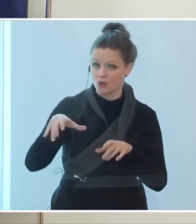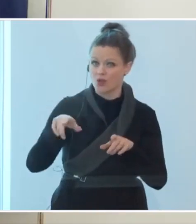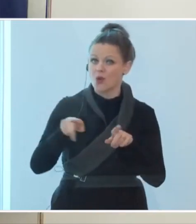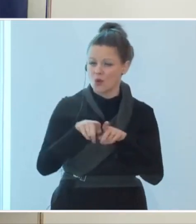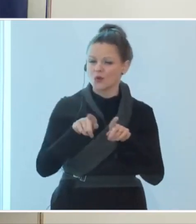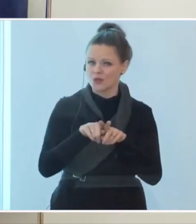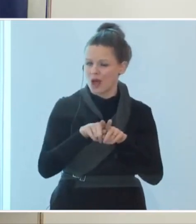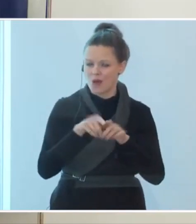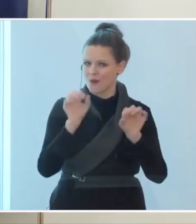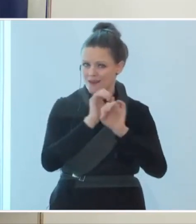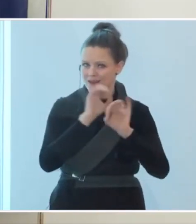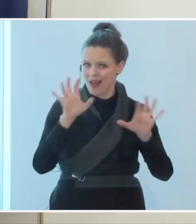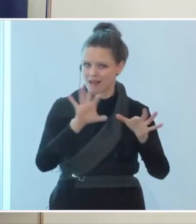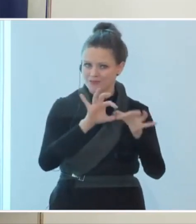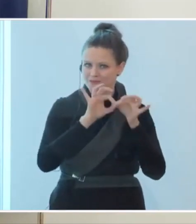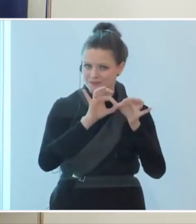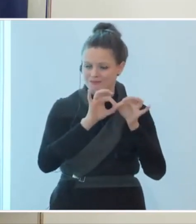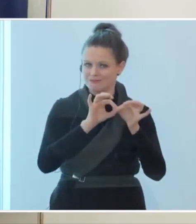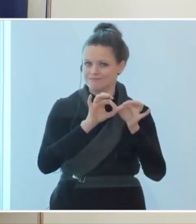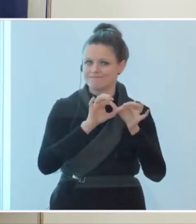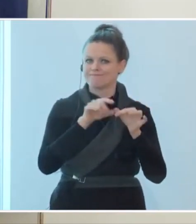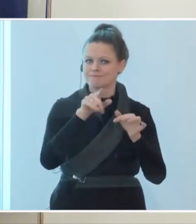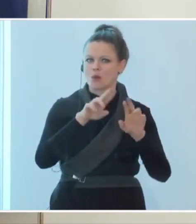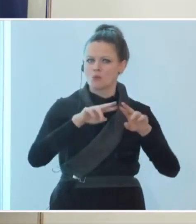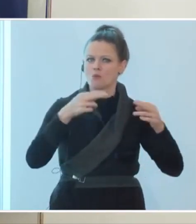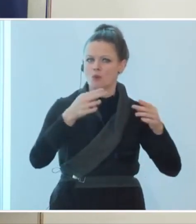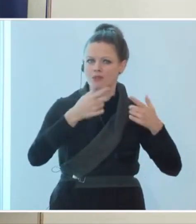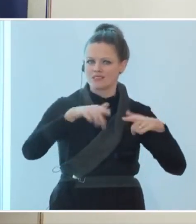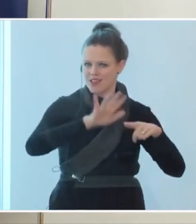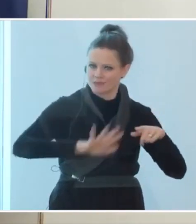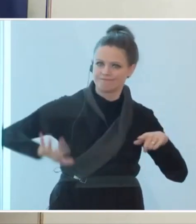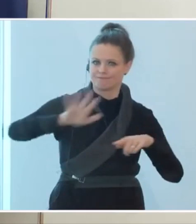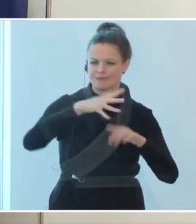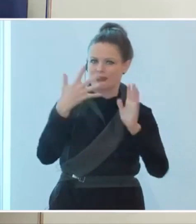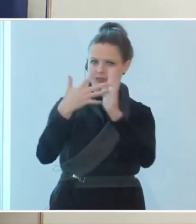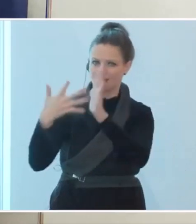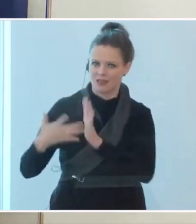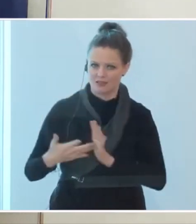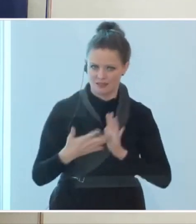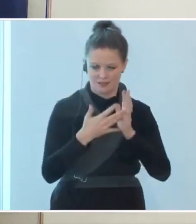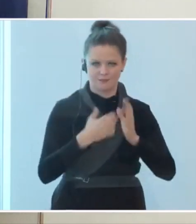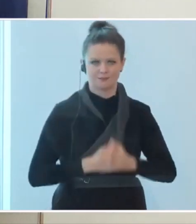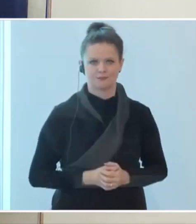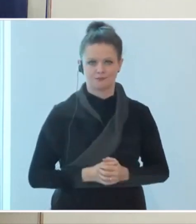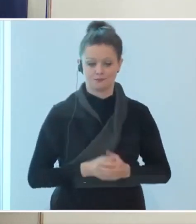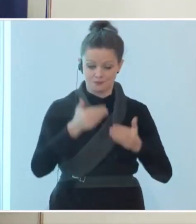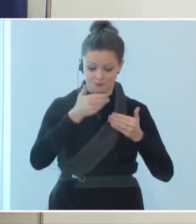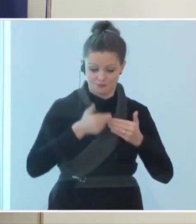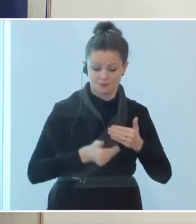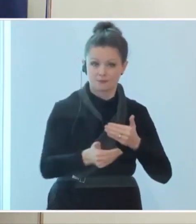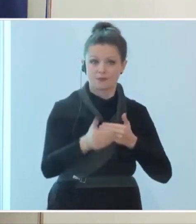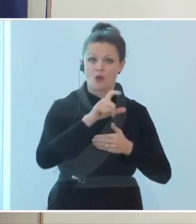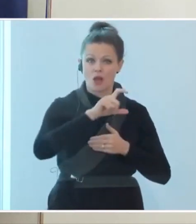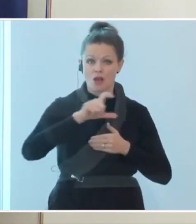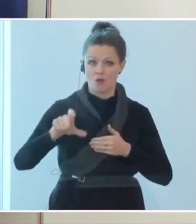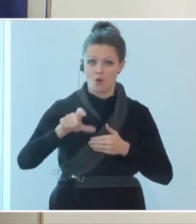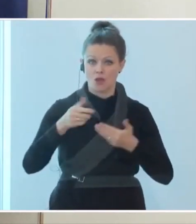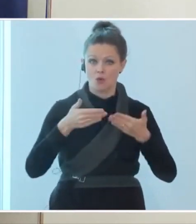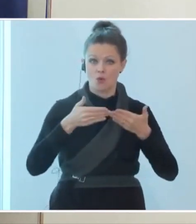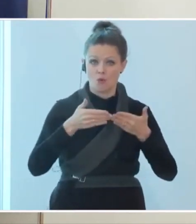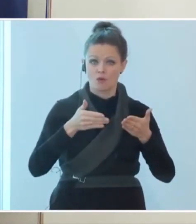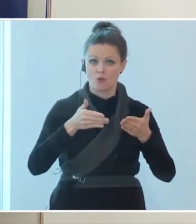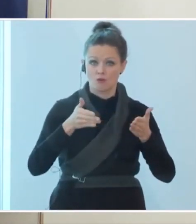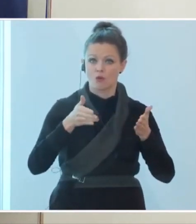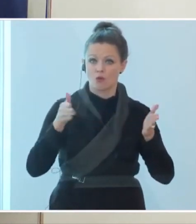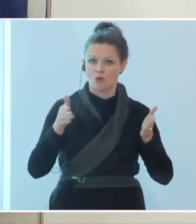wiederholter Art und Weise von ganzen Bundesländern. Für die nächsten Wochen der Öffnung bedeutet das aus